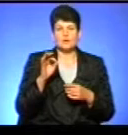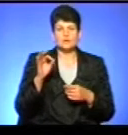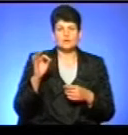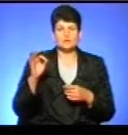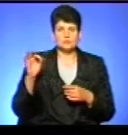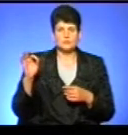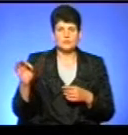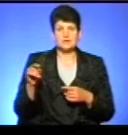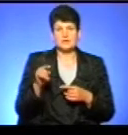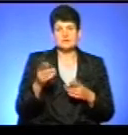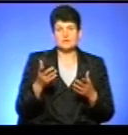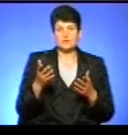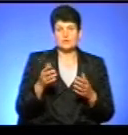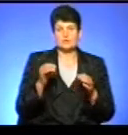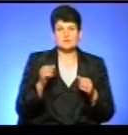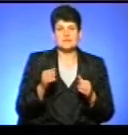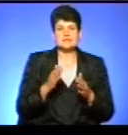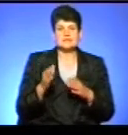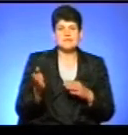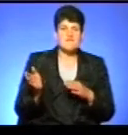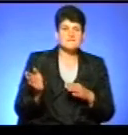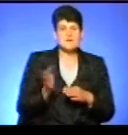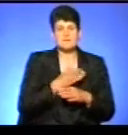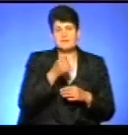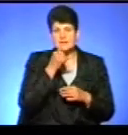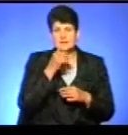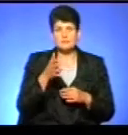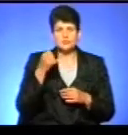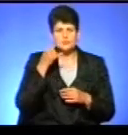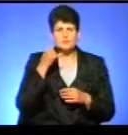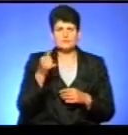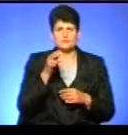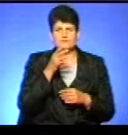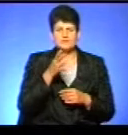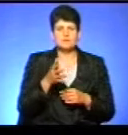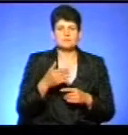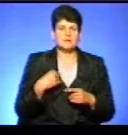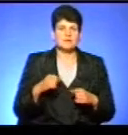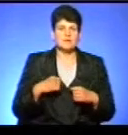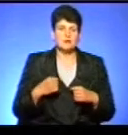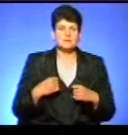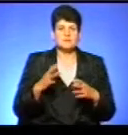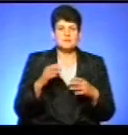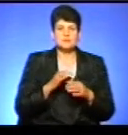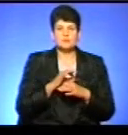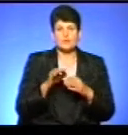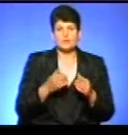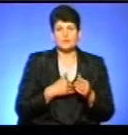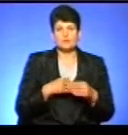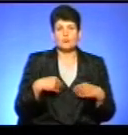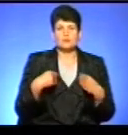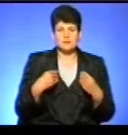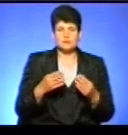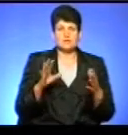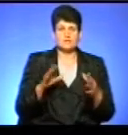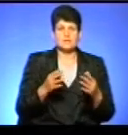-0-0-0. І їх з якоїсь там, можливо, система вибиває. Вони не можуть, телефонують в такий час. Але ми намагаємося всі проєкти, які хочуть подати, щоб